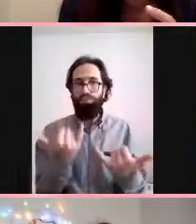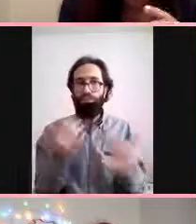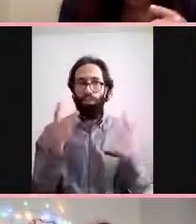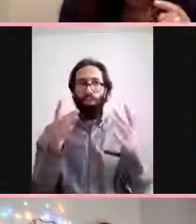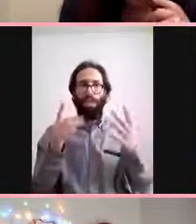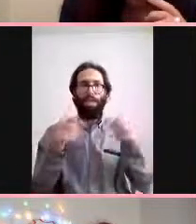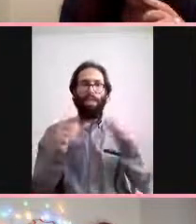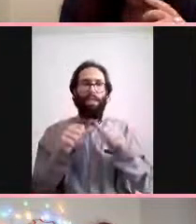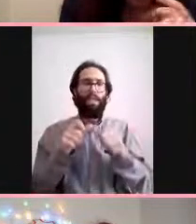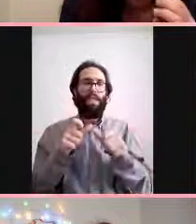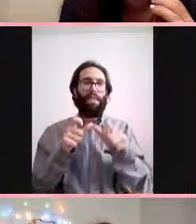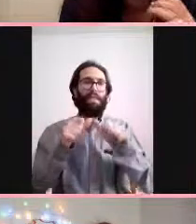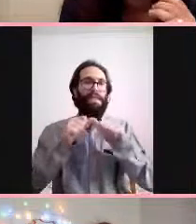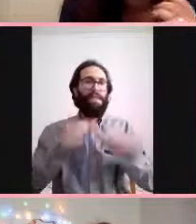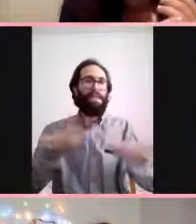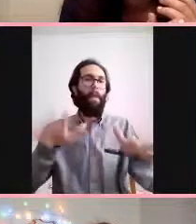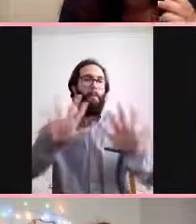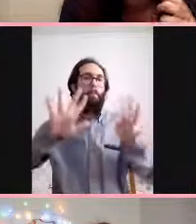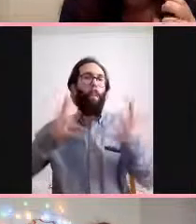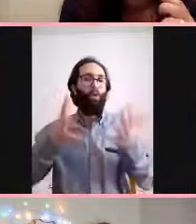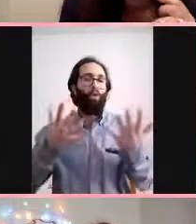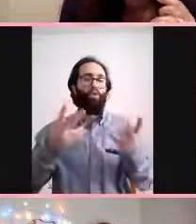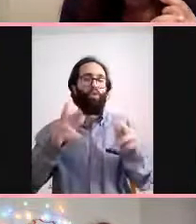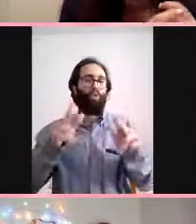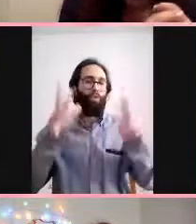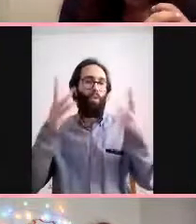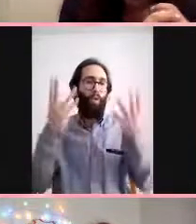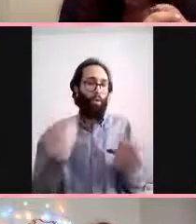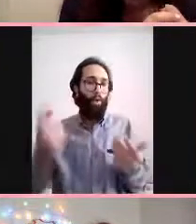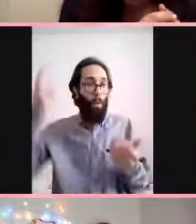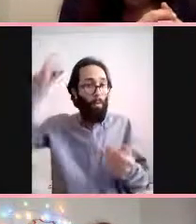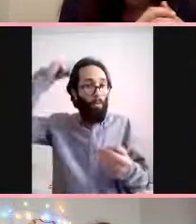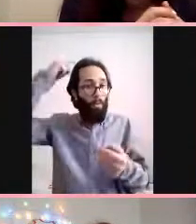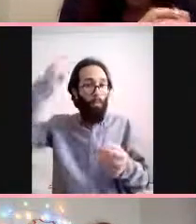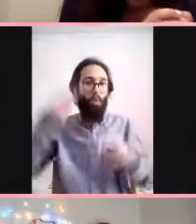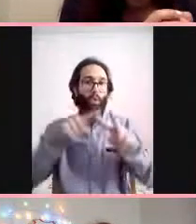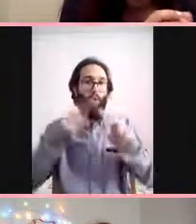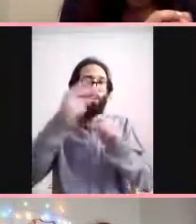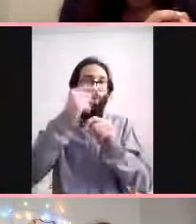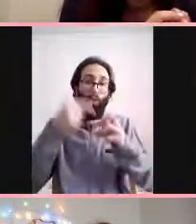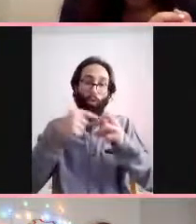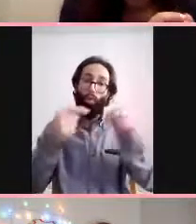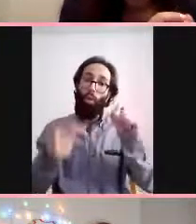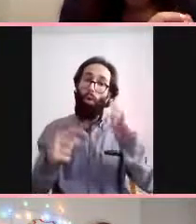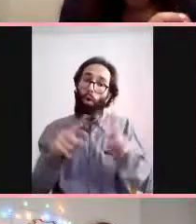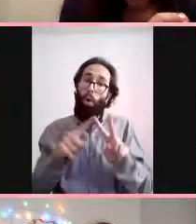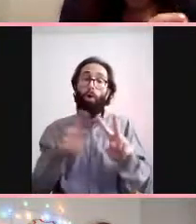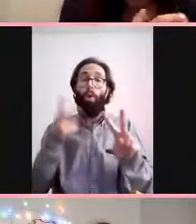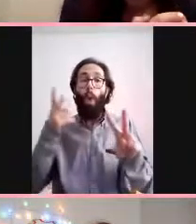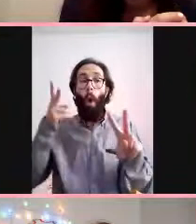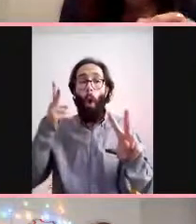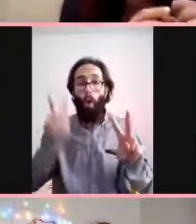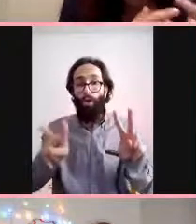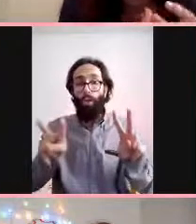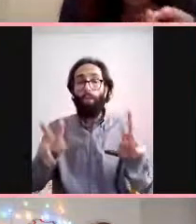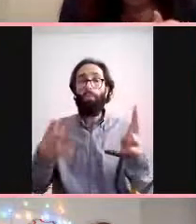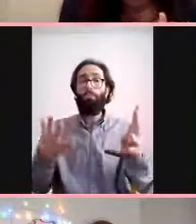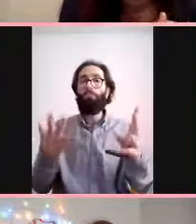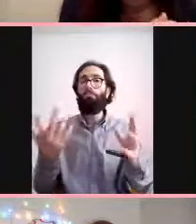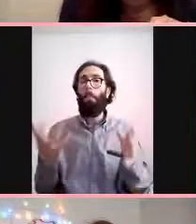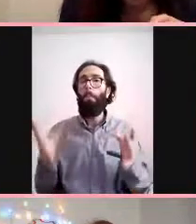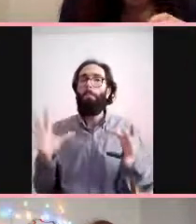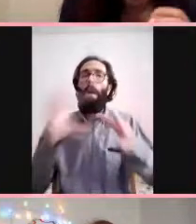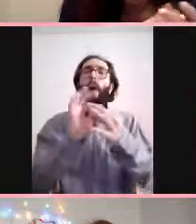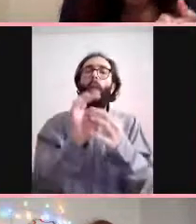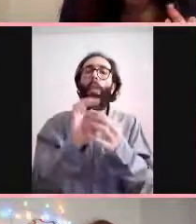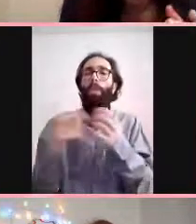Orada da nöron öldü mü yoksa yanlış bir bağ mı kurdu? Herhalde onunla alakalı. Ama yani psikolojik